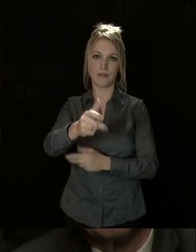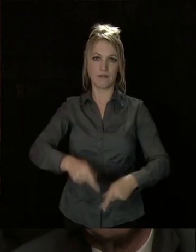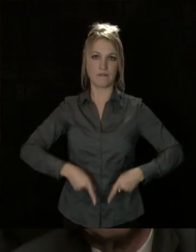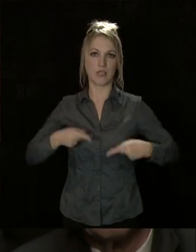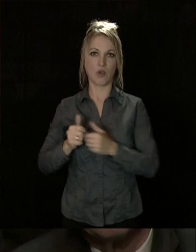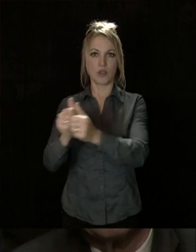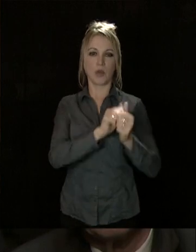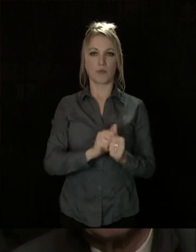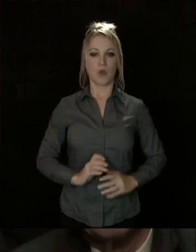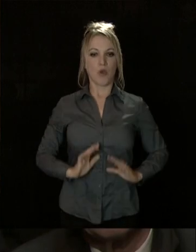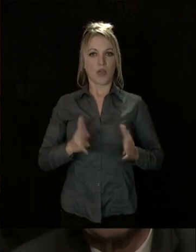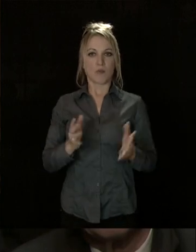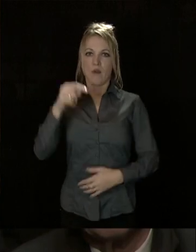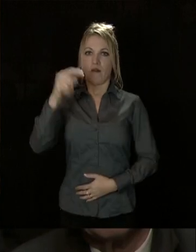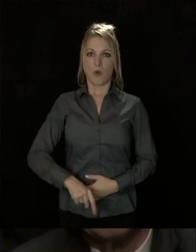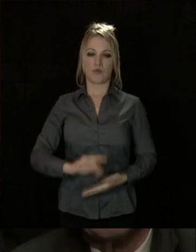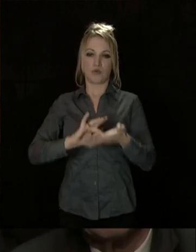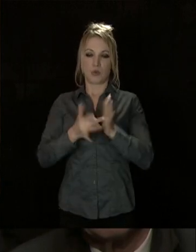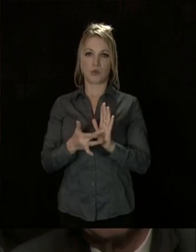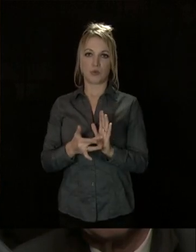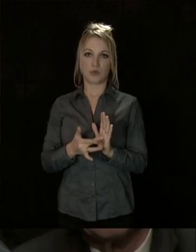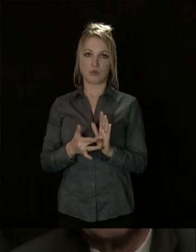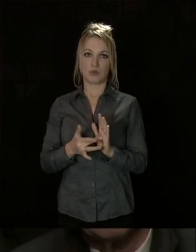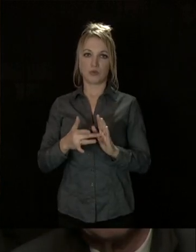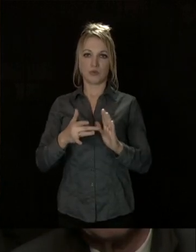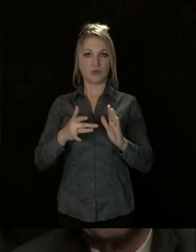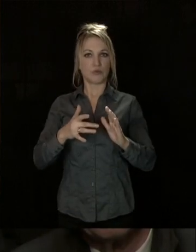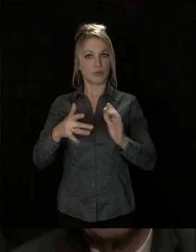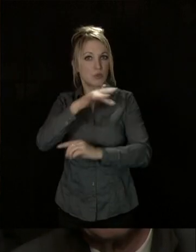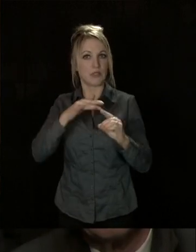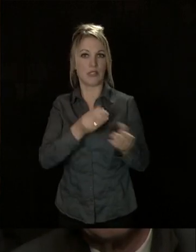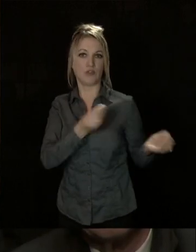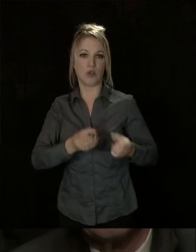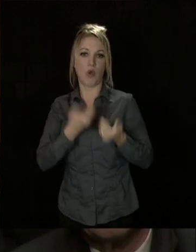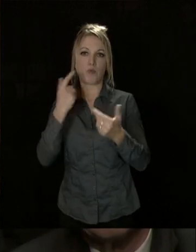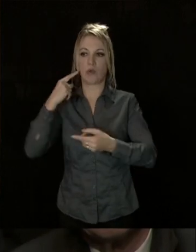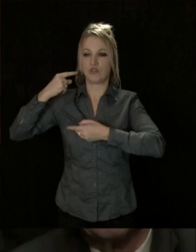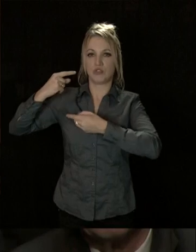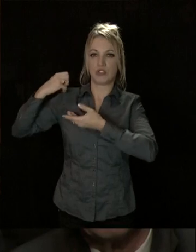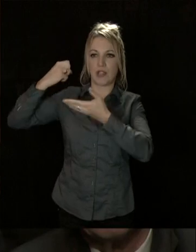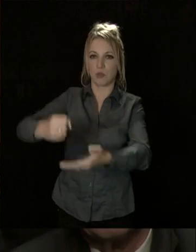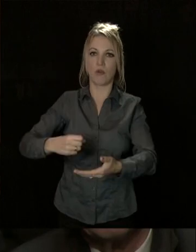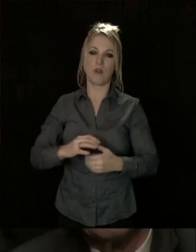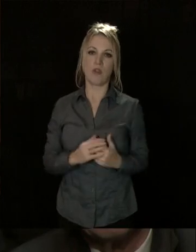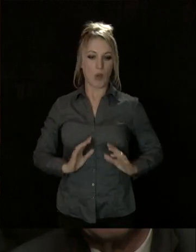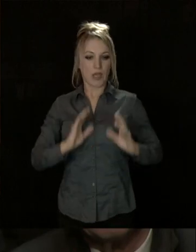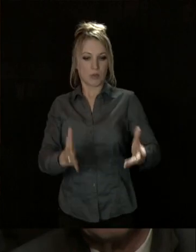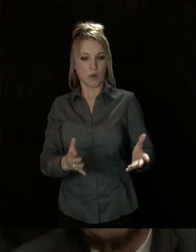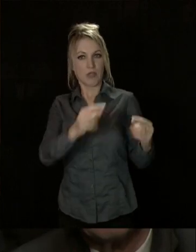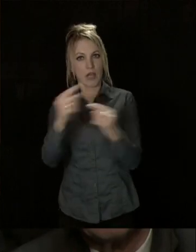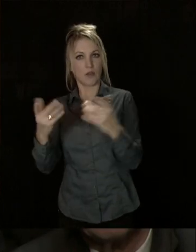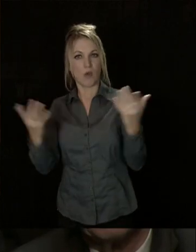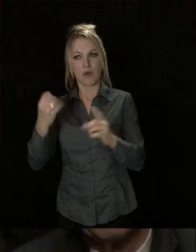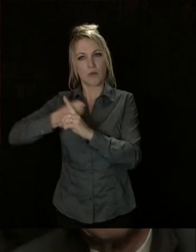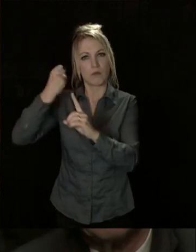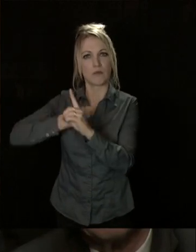L'engagement doit être au cœur de ce qu'une société peut offrir à une génération. S'engager, c'est aussi mener